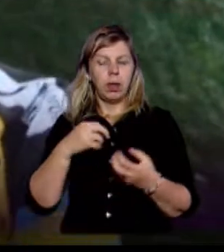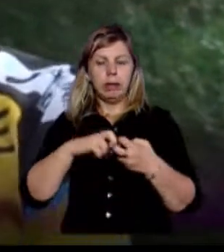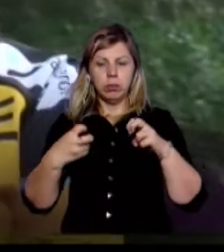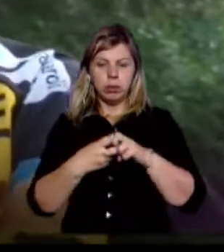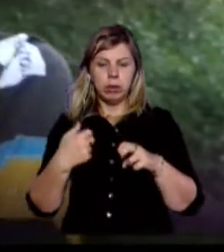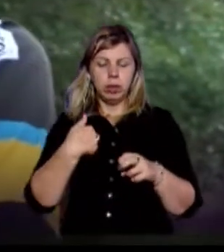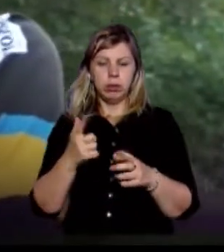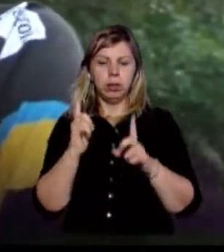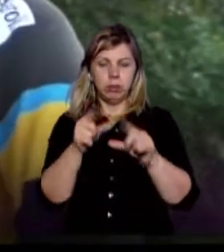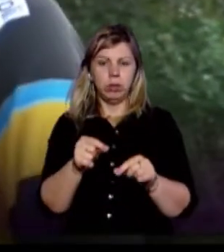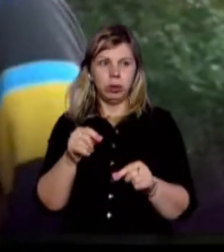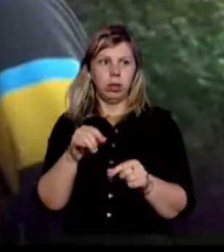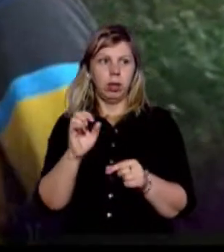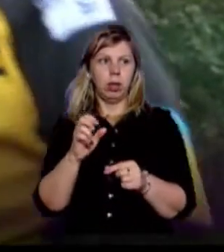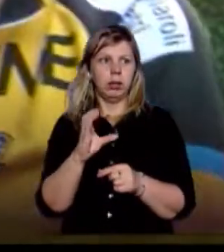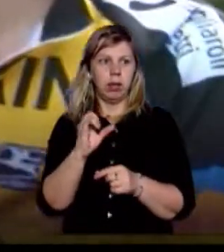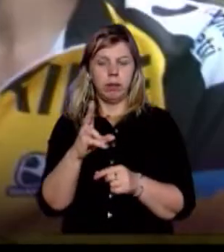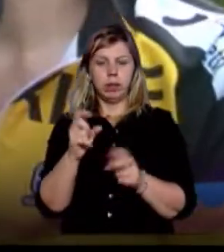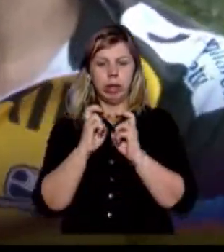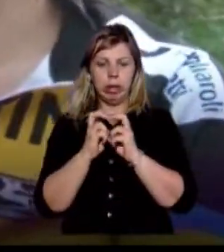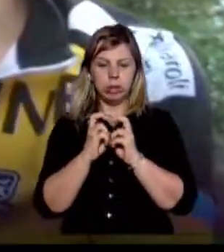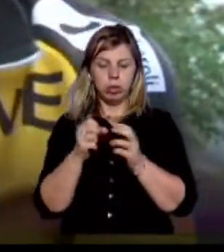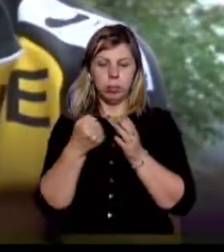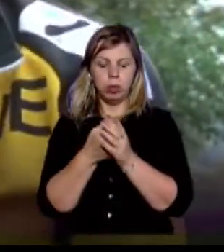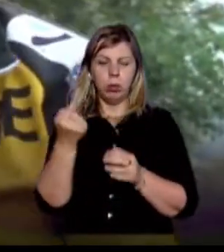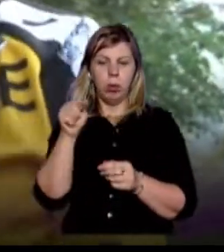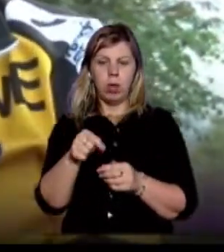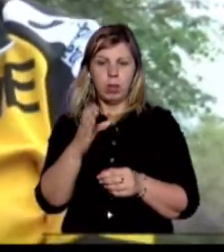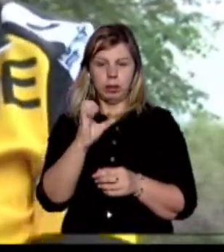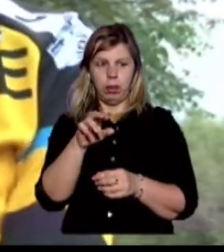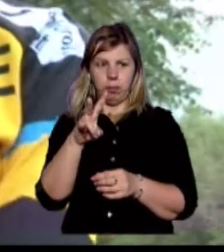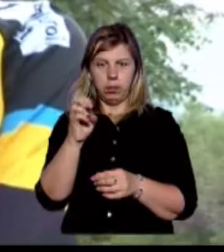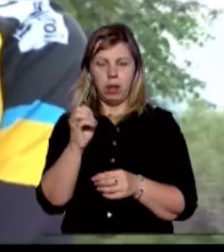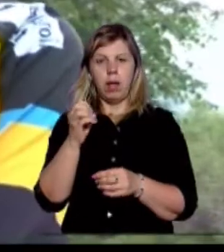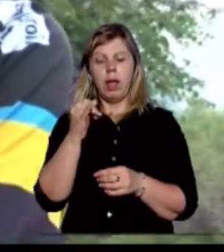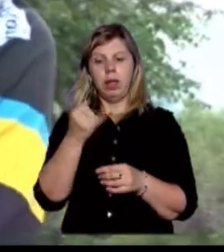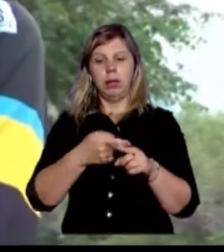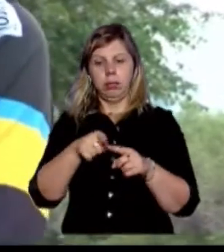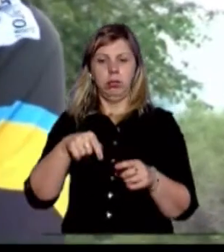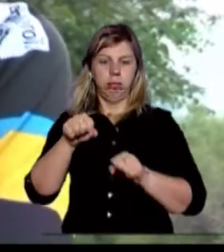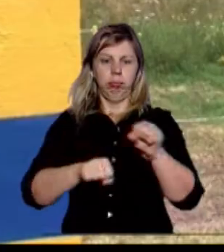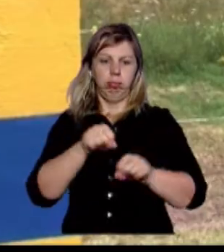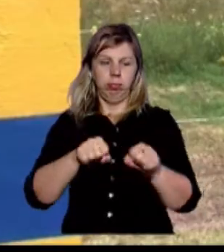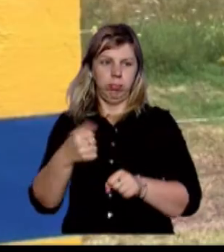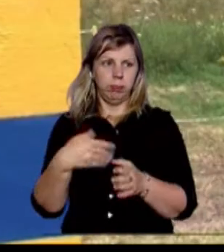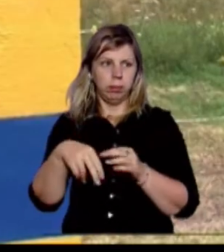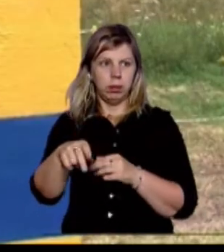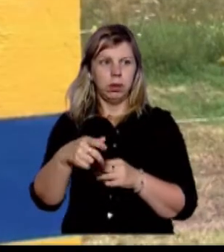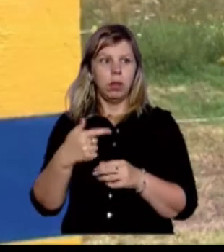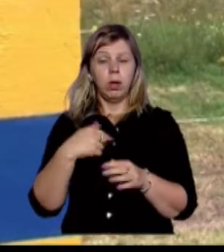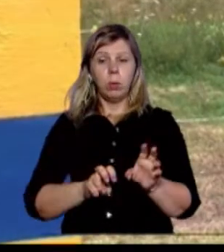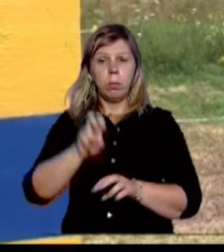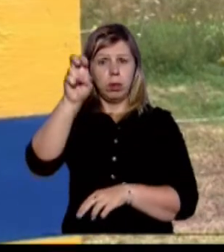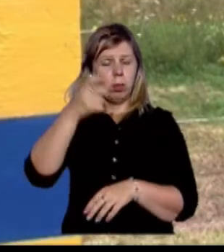вирушила зі Славська електричками сюди до Ставного і звідси рушила вже велосипедом. Підйону